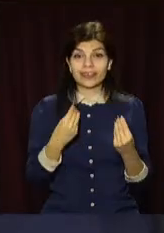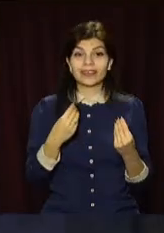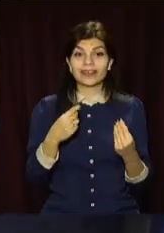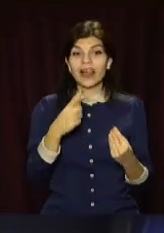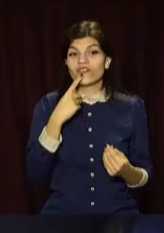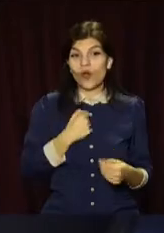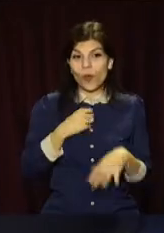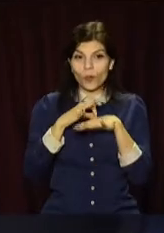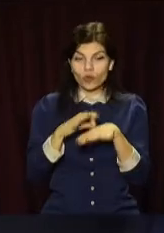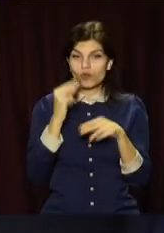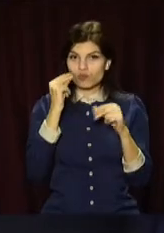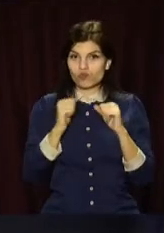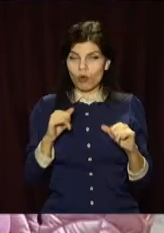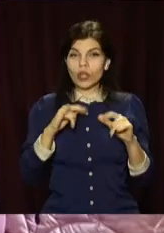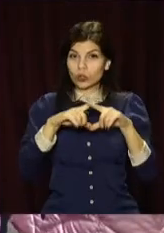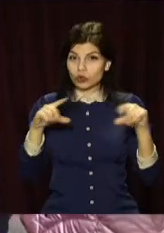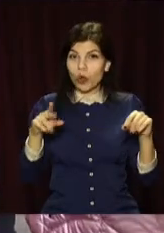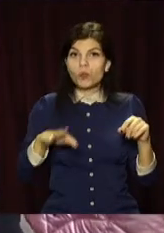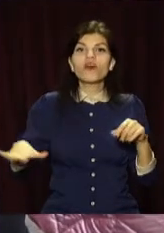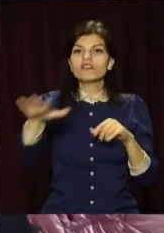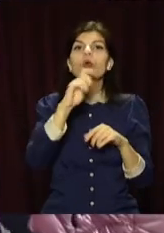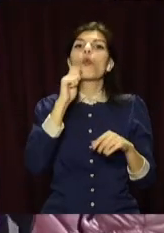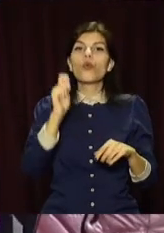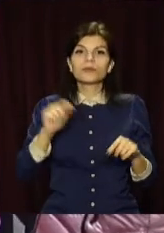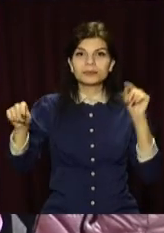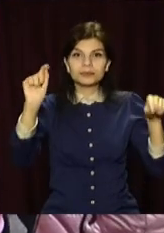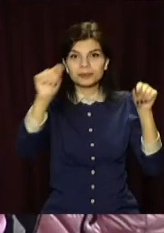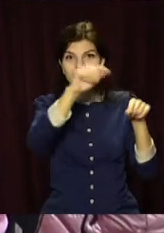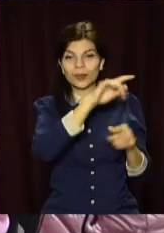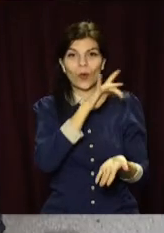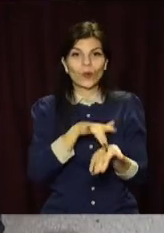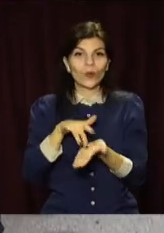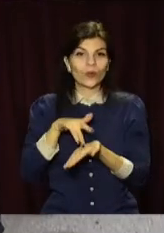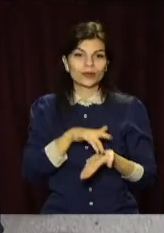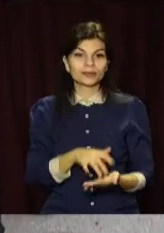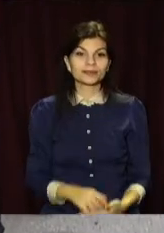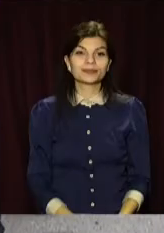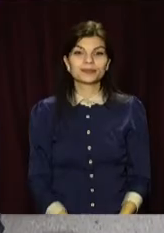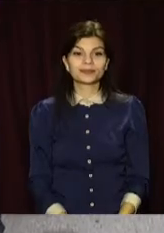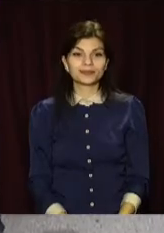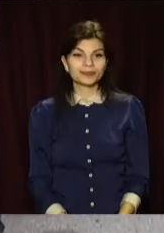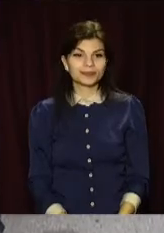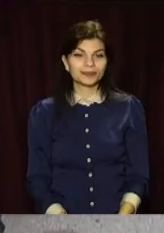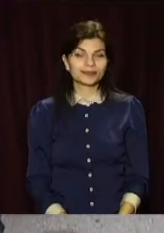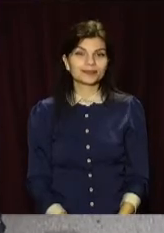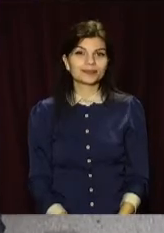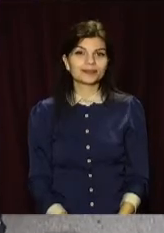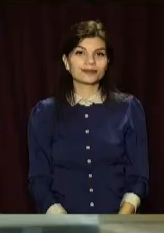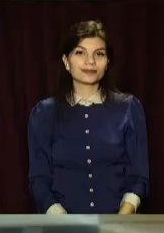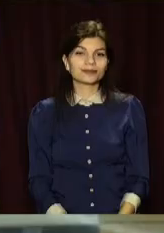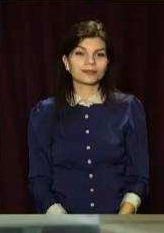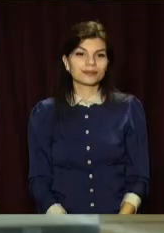військові проводять уроки мужності для школярів по всій країні. Марія Трибушенко, Денис Крикус, Open News, телеканал «Відкритий».